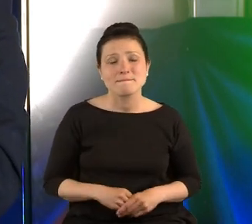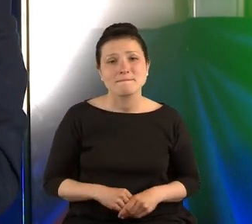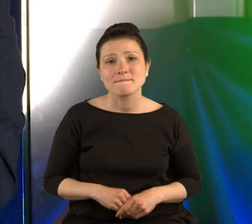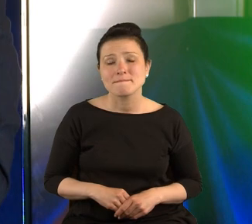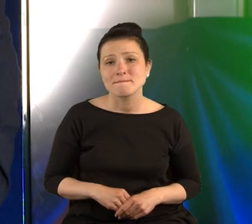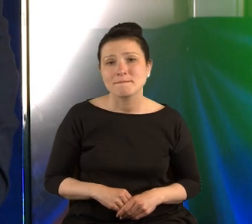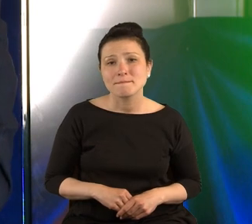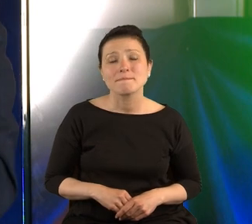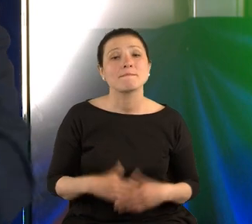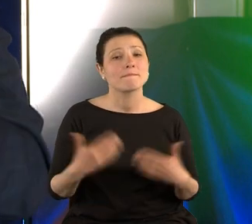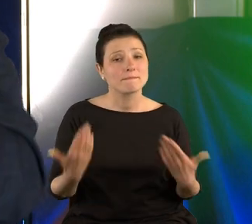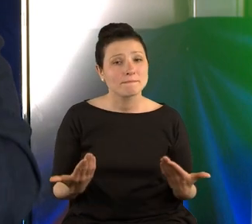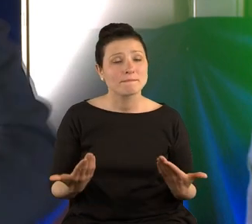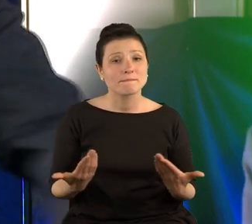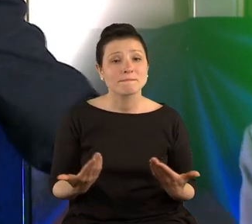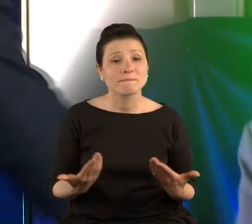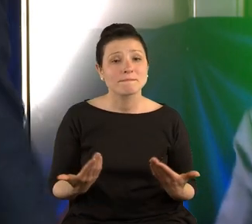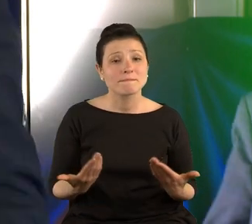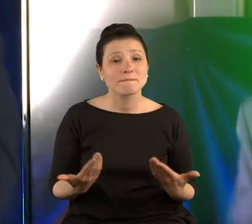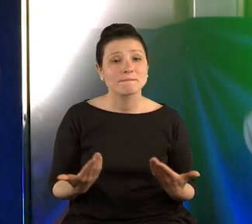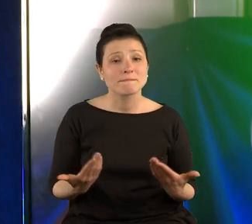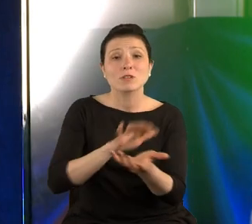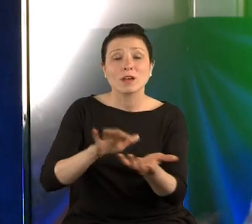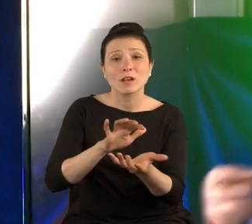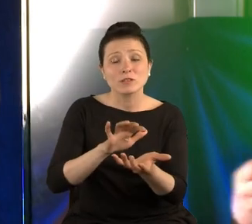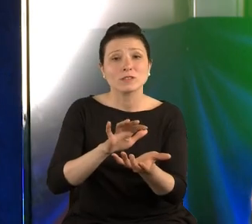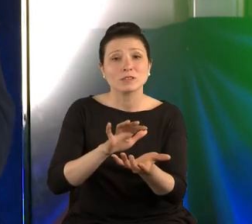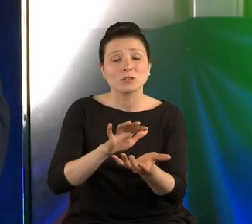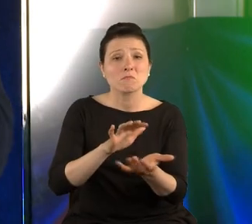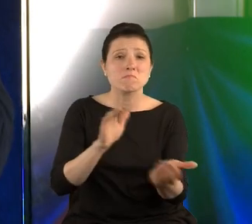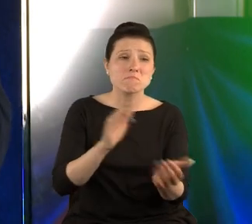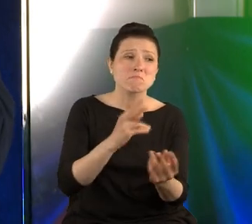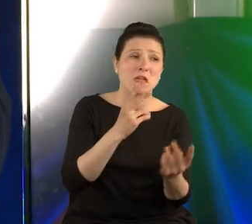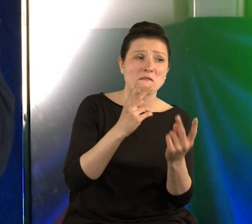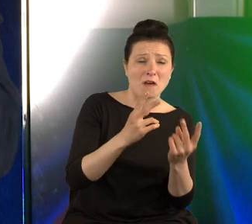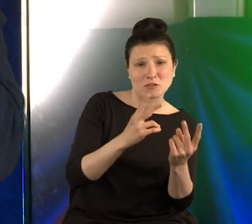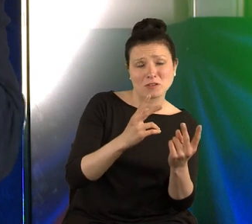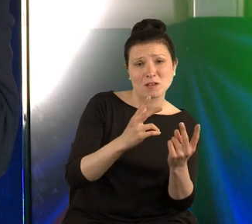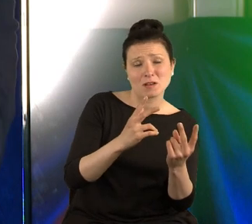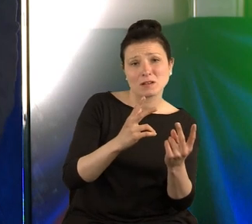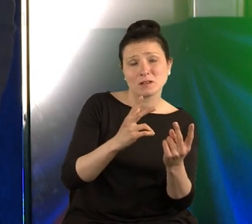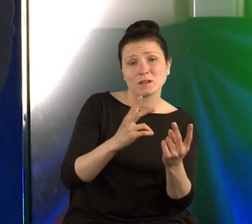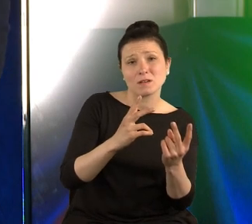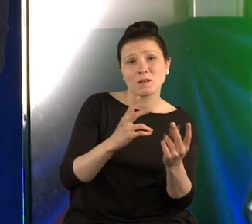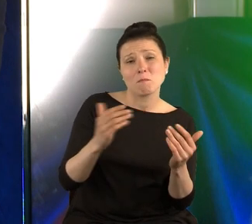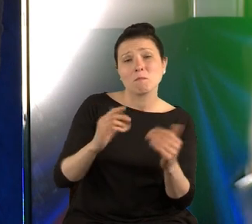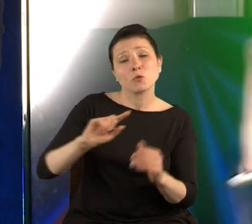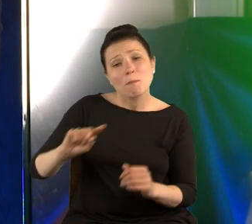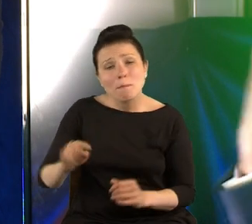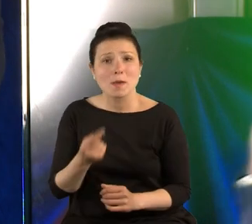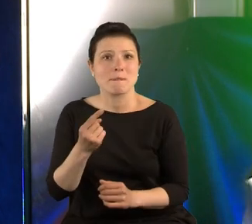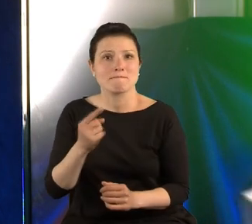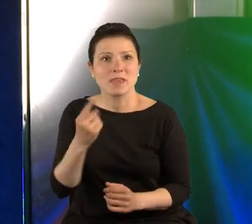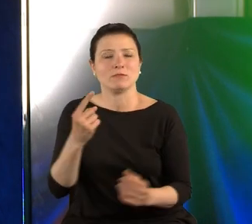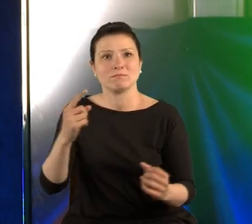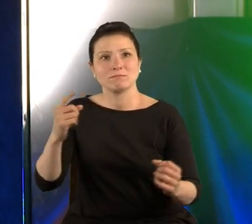I rzeczywistość staje się wtórna w stosunku do tego, co my dostajemy pierwsze atak.